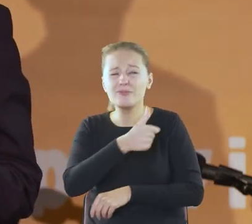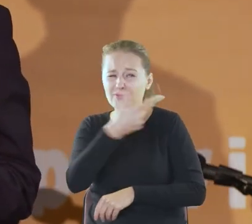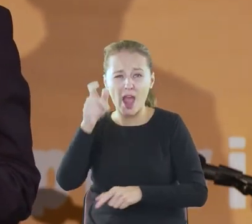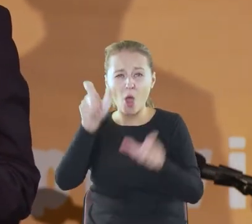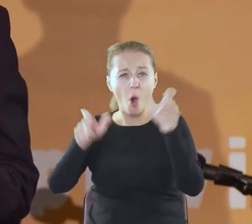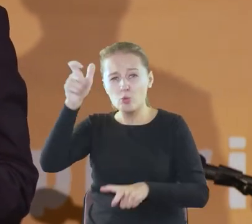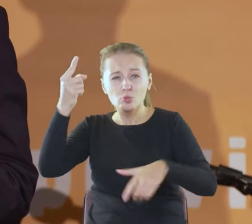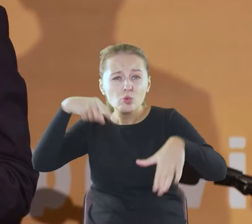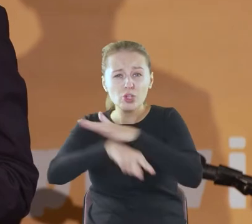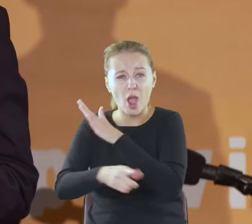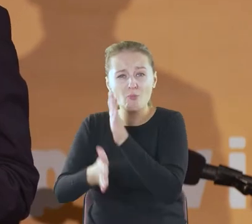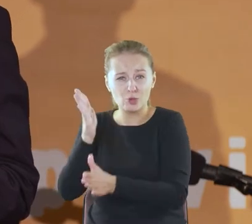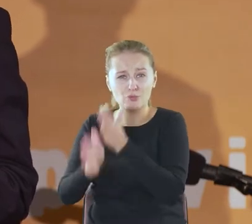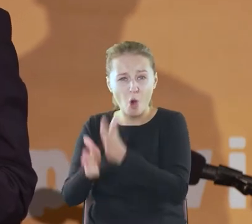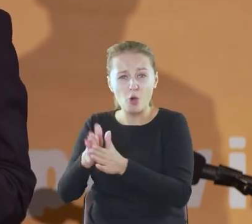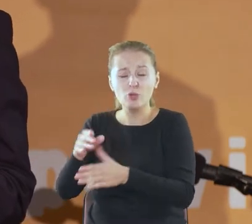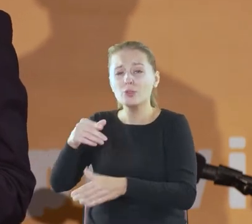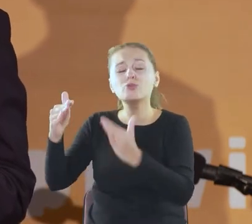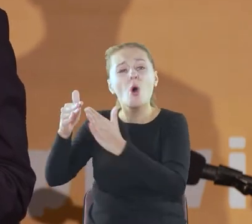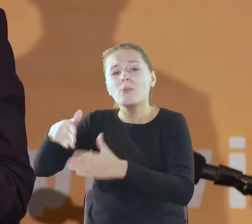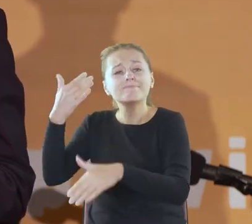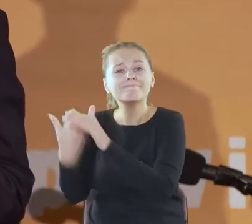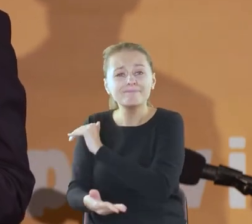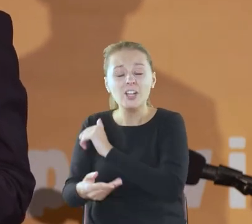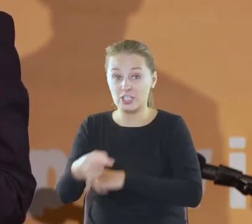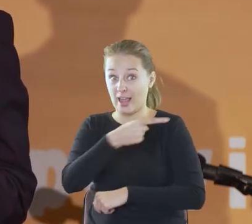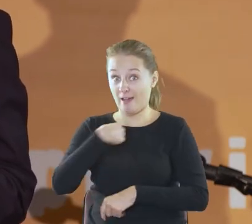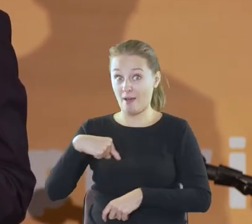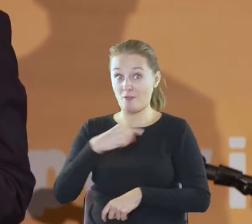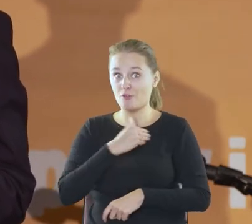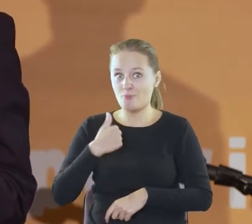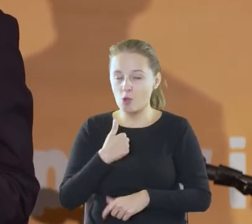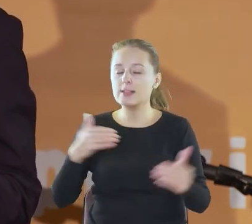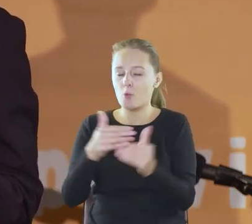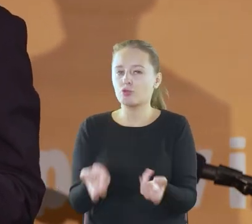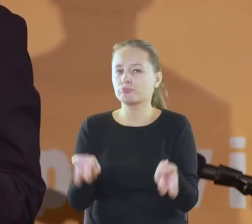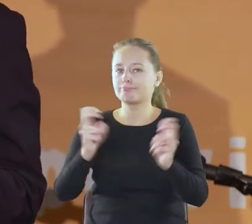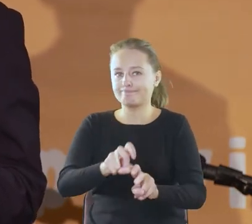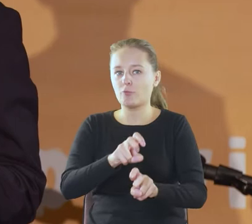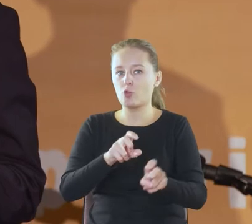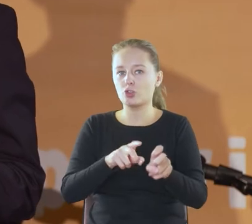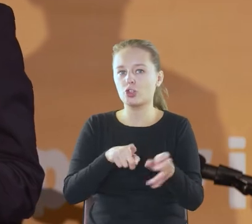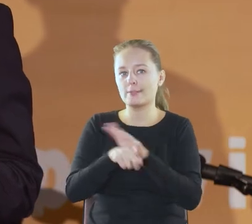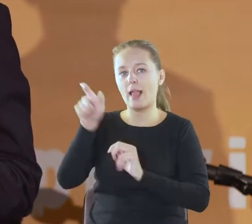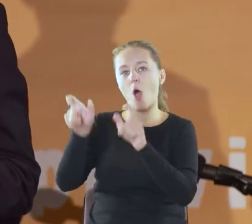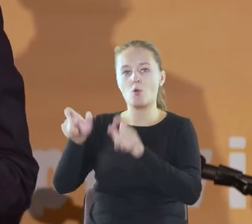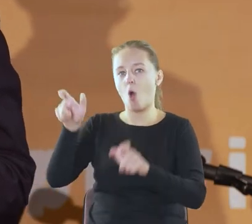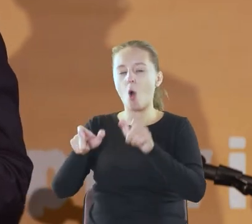którzy uciekają przed wojną i którzy stracili ten dom. I w naszym kraju, jako społeczeństwo, jesteśmy w stanie stworzyć tym osobom